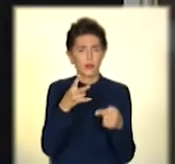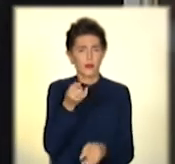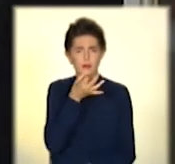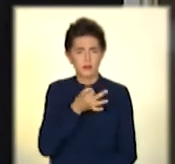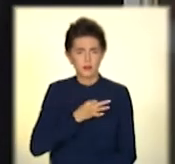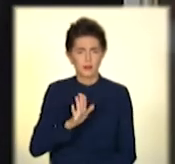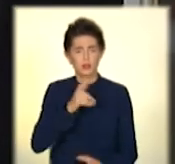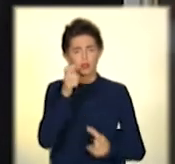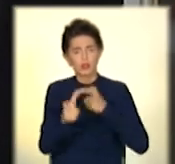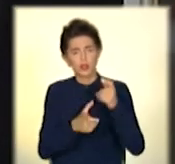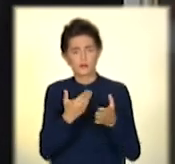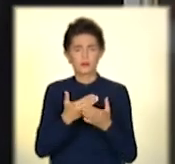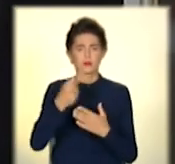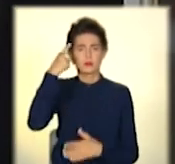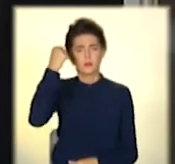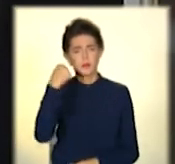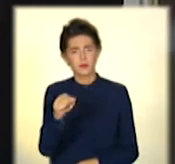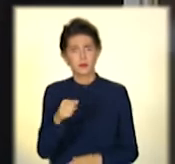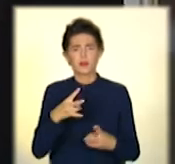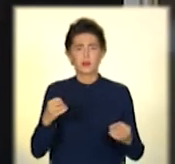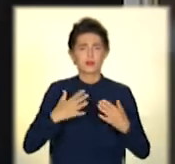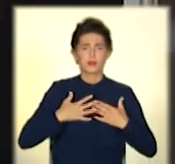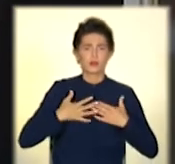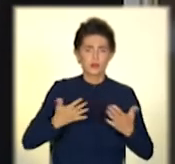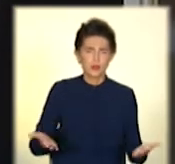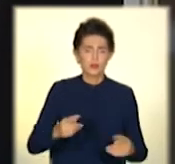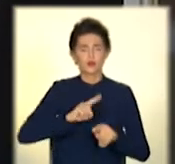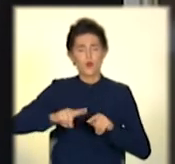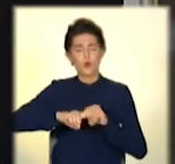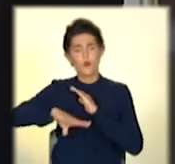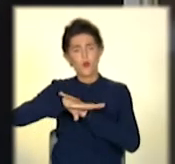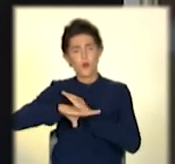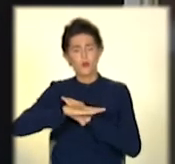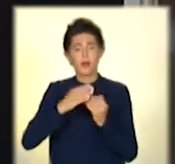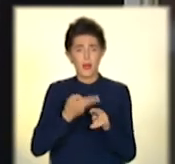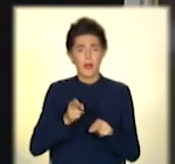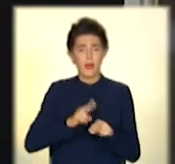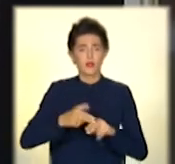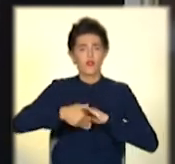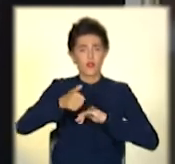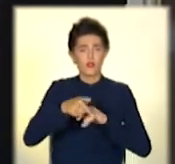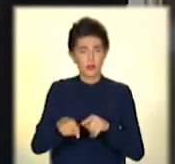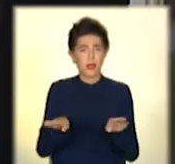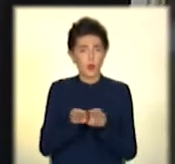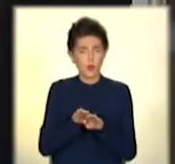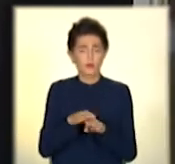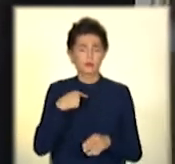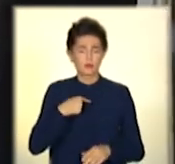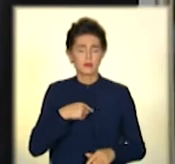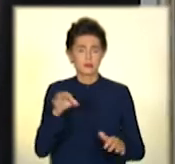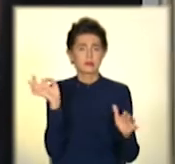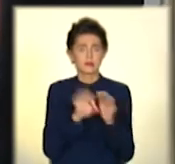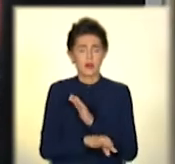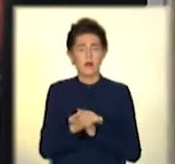Це крики, безсознання, не дишить. Скоро допомогайте. Якщо такий визов поступає, ми опрос